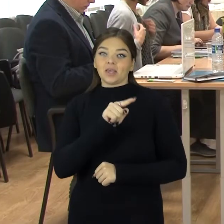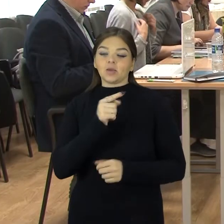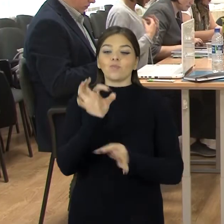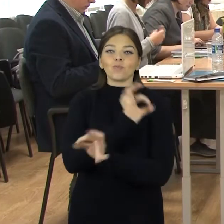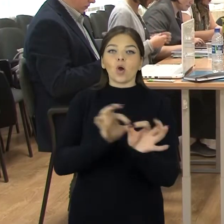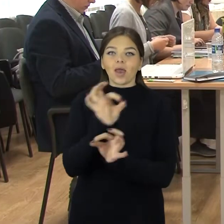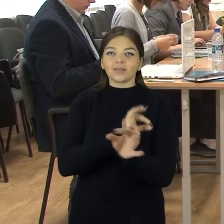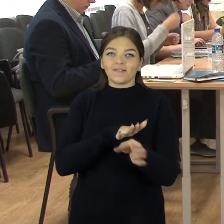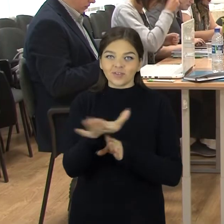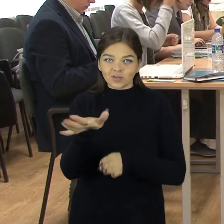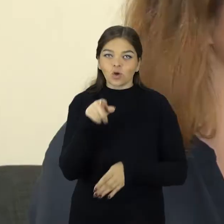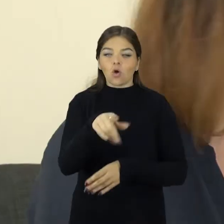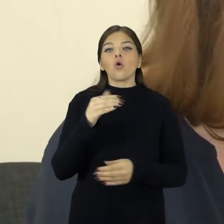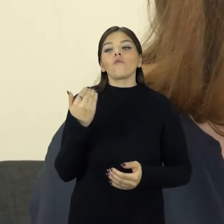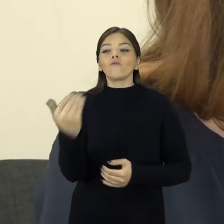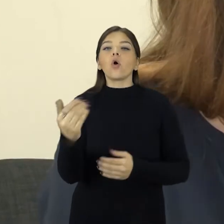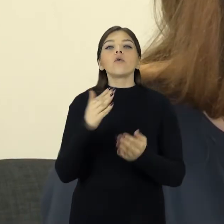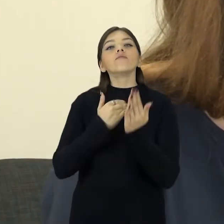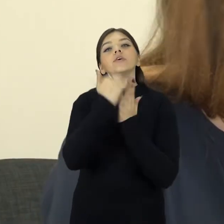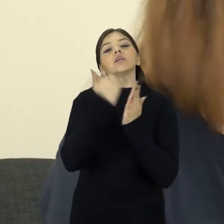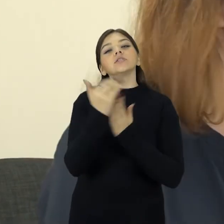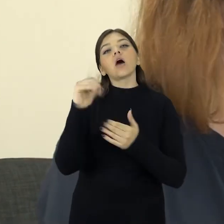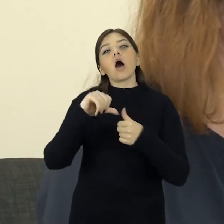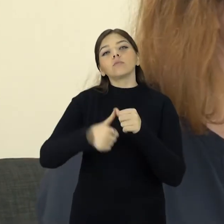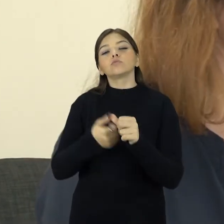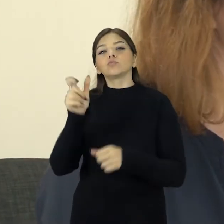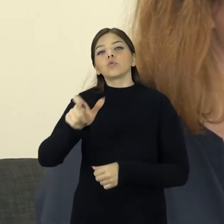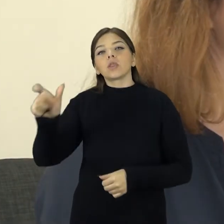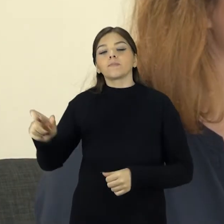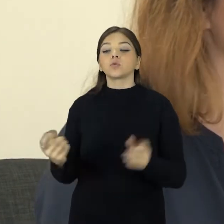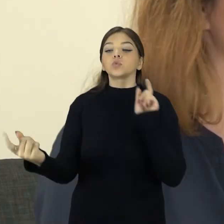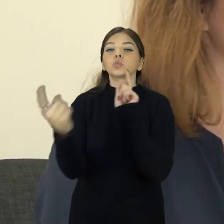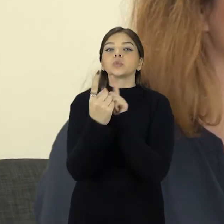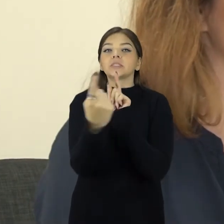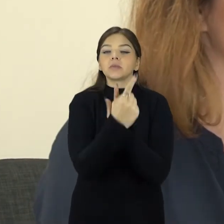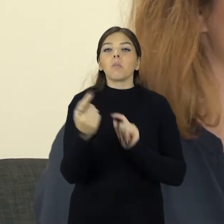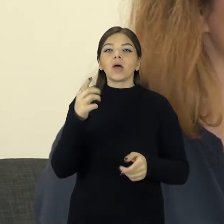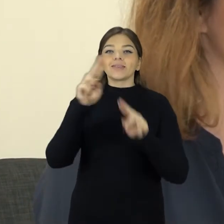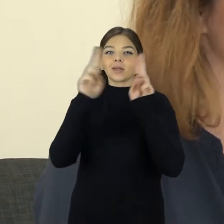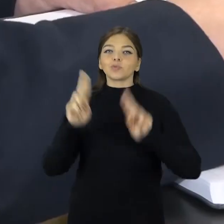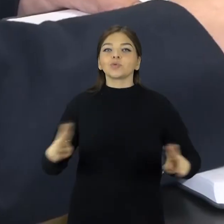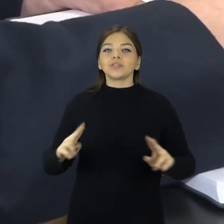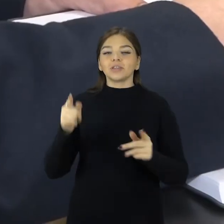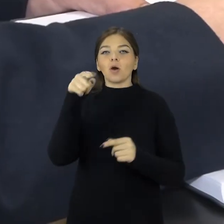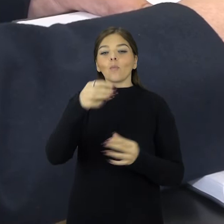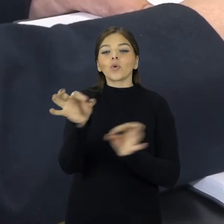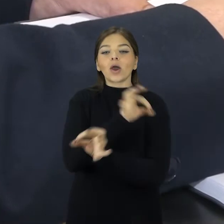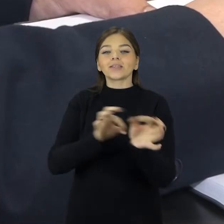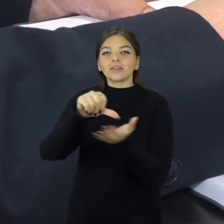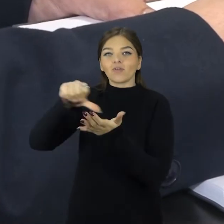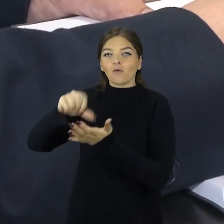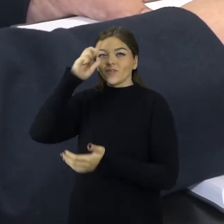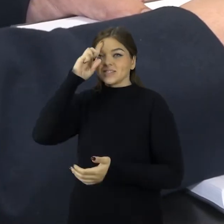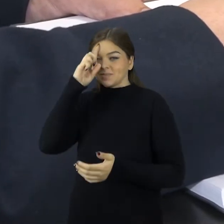amžių žmonėms ir moko juos. Susitikime su kitomis tarptautinėme projekte dalyvaujančiamis šalimis ieškoma būdu, kaip